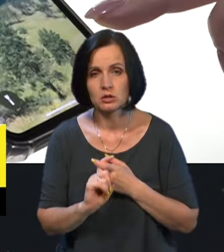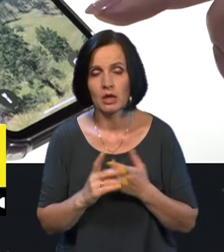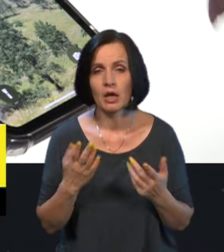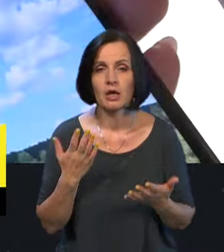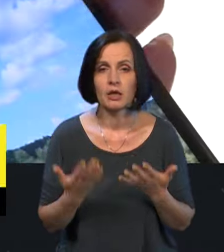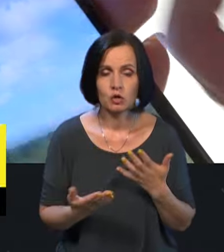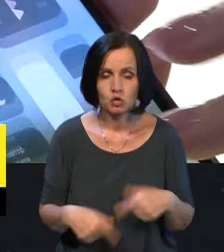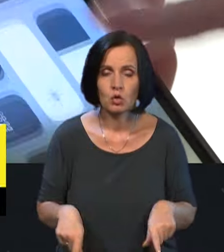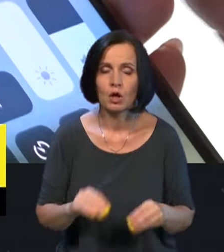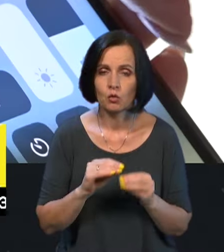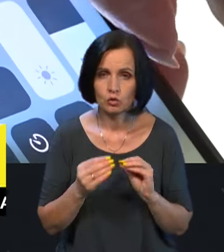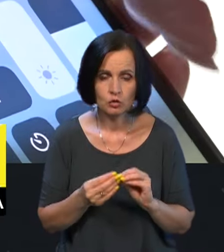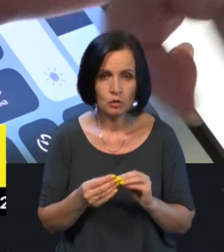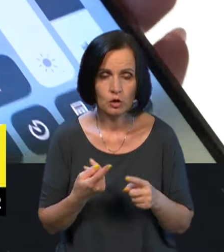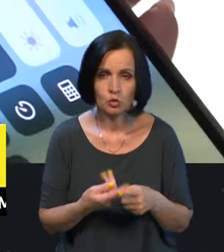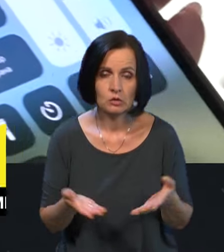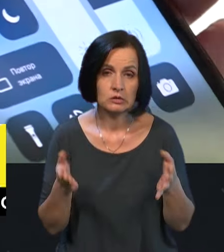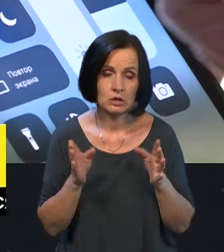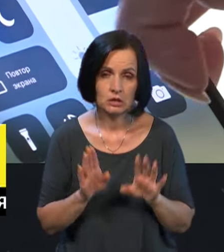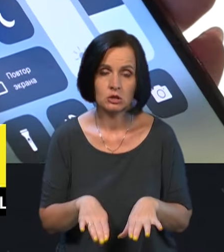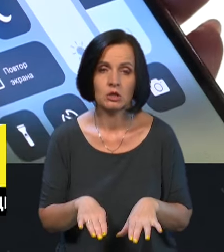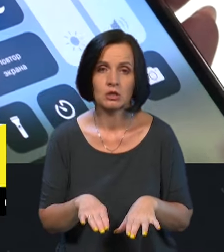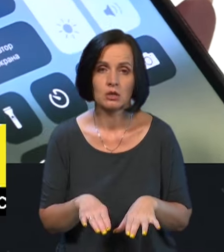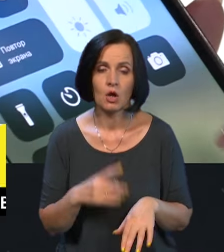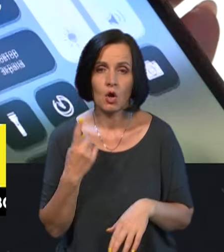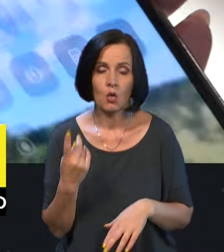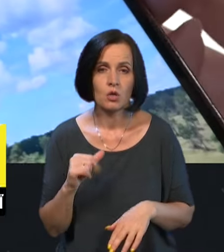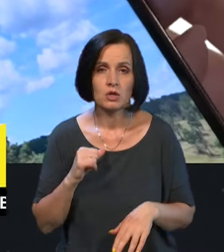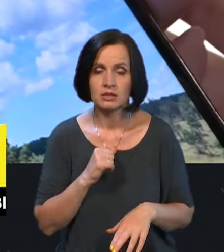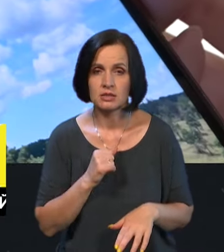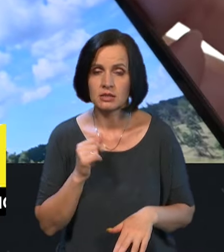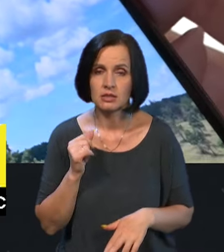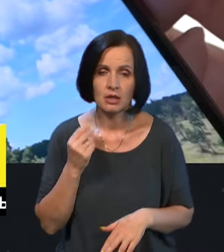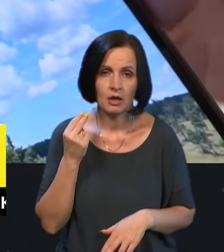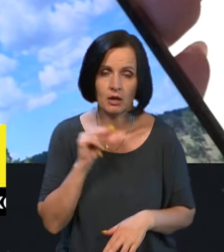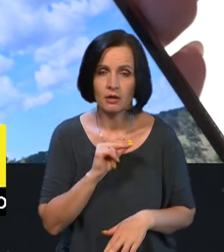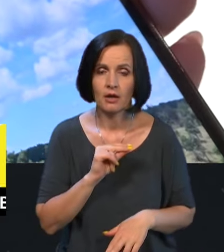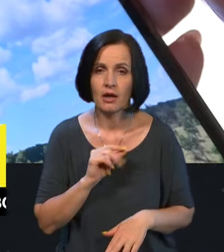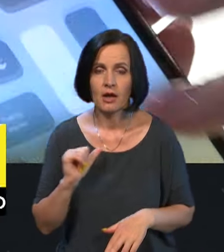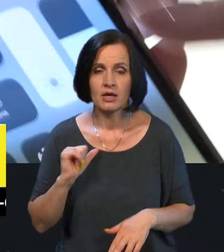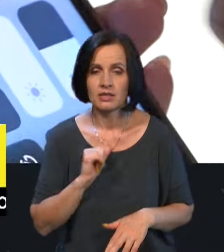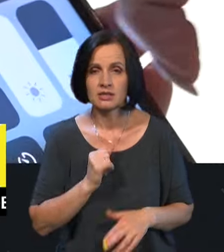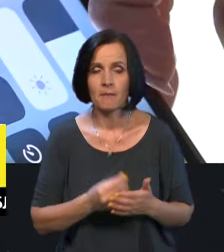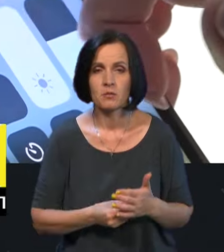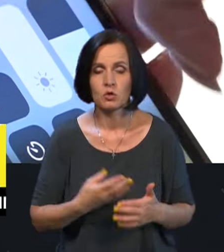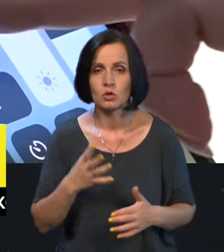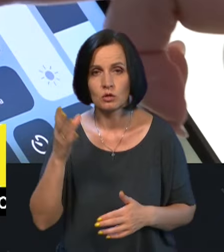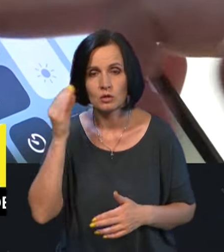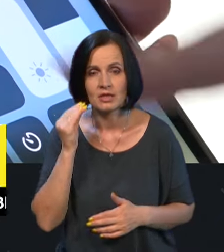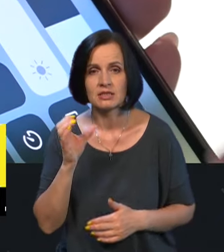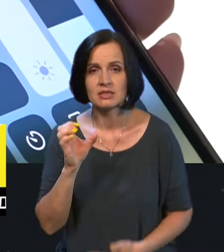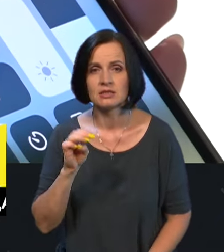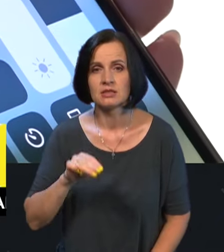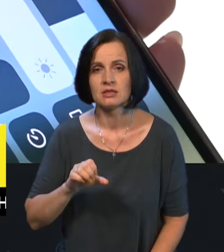проблема, ну тоді вже залишається один із найнадійніших, але найнайдорожчий спосіб – це Starlink. Але